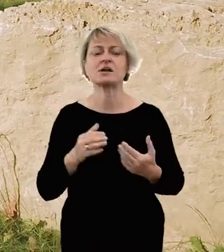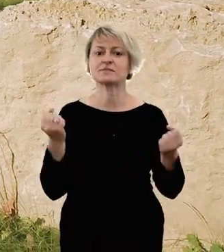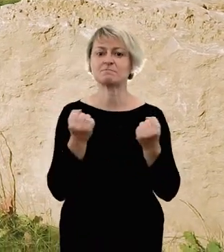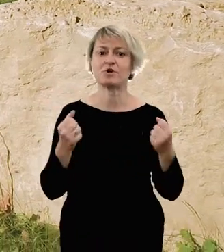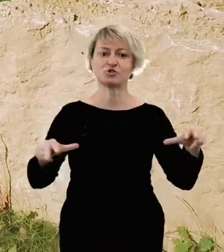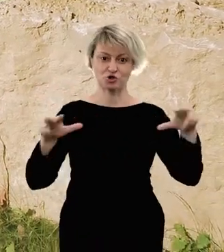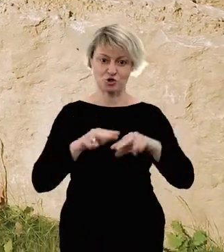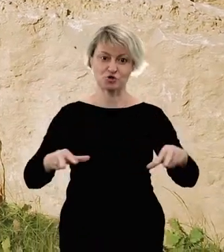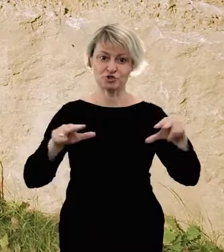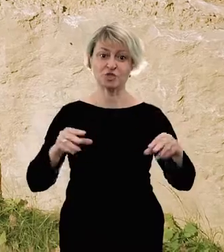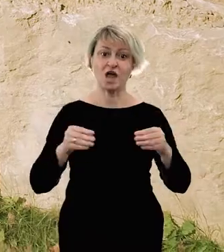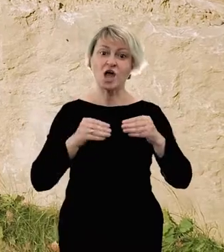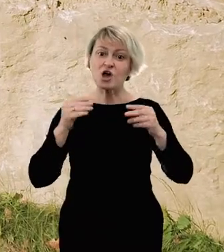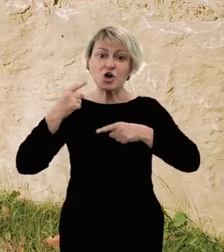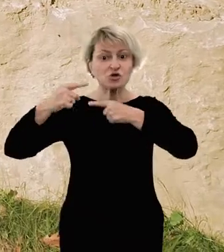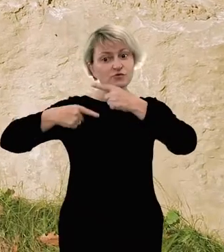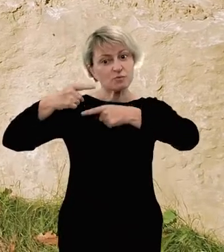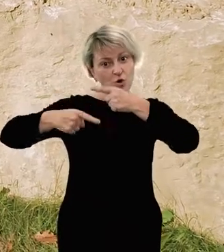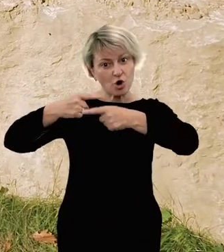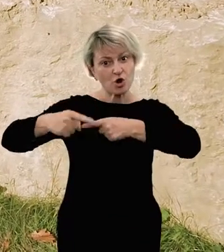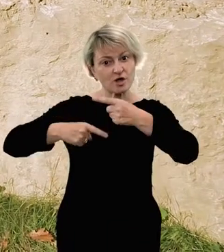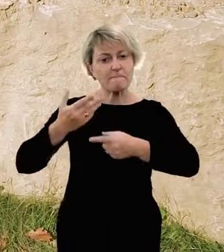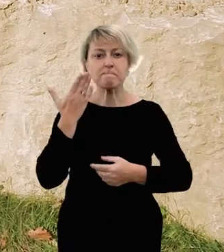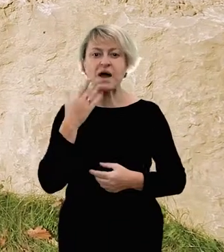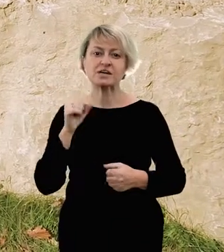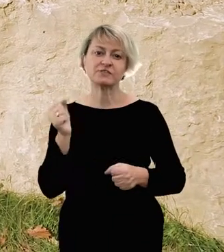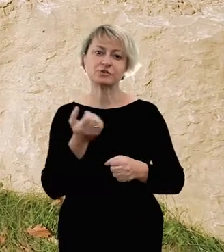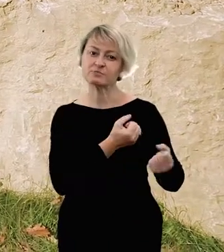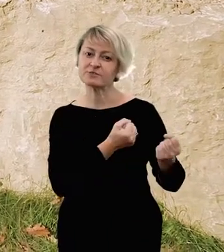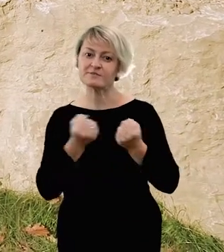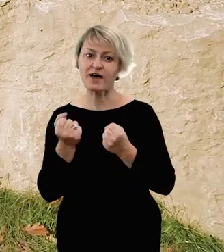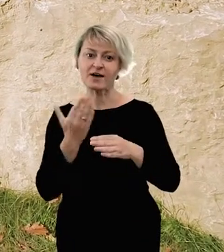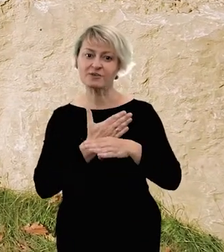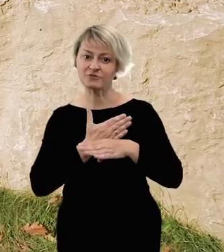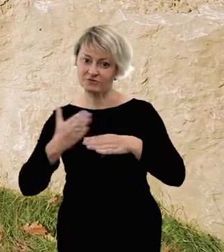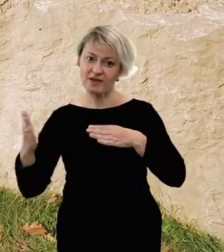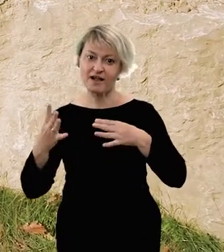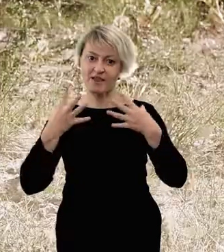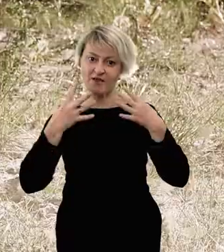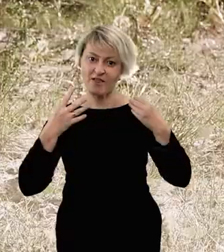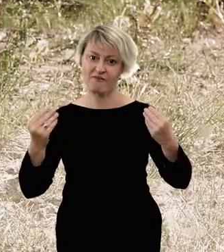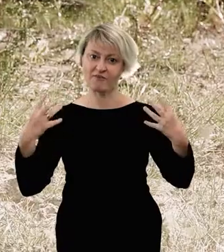a ich rozmnażanie jest niezwykle ważne dla przetrwania tego zagrożonego przecież gatunku.